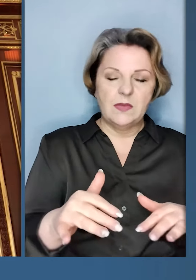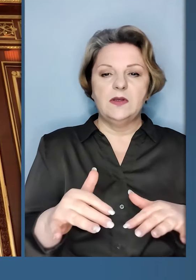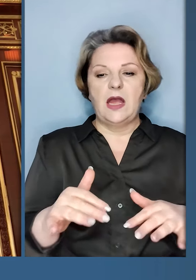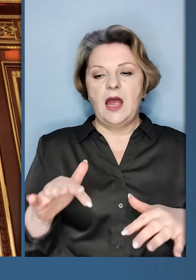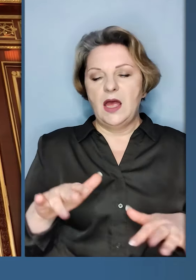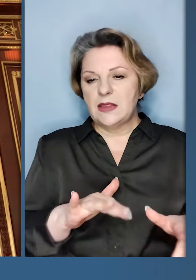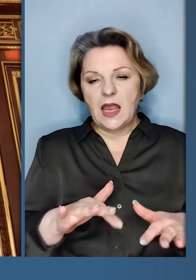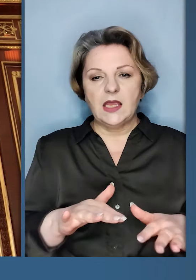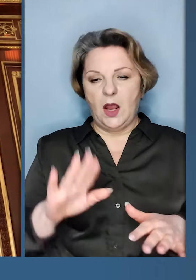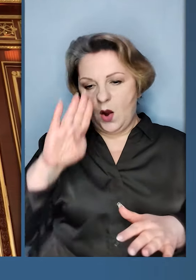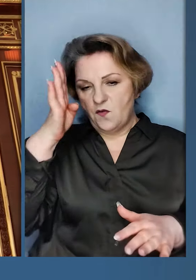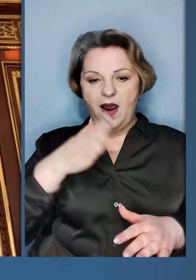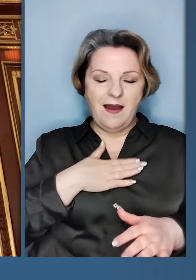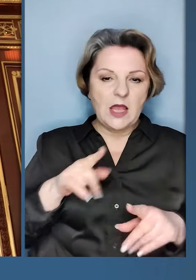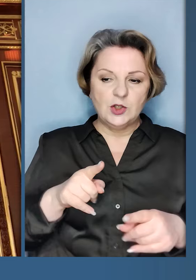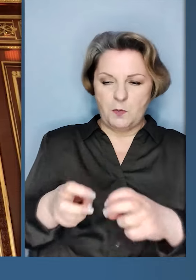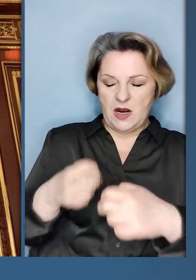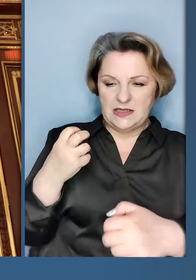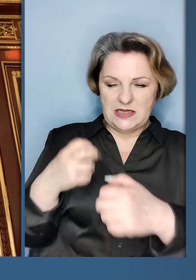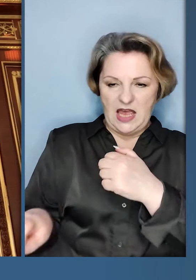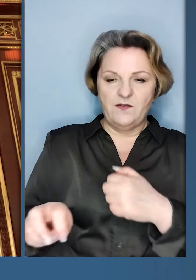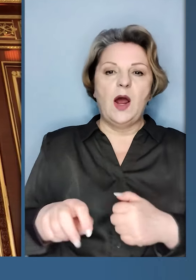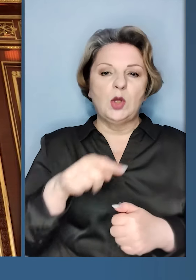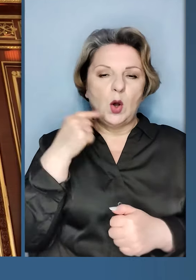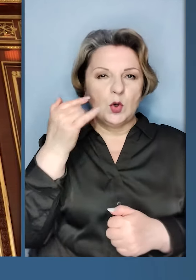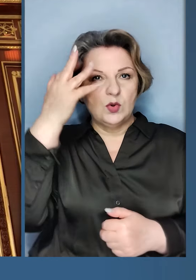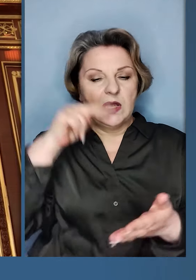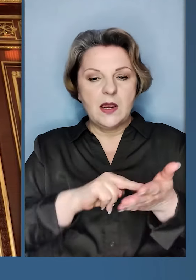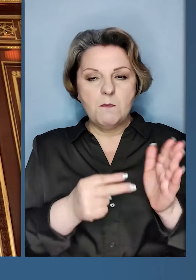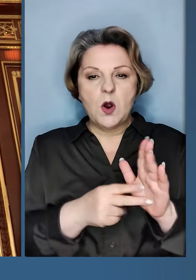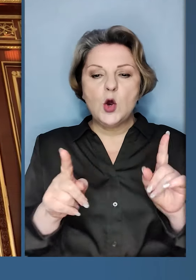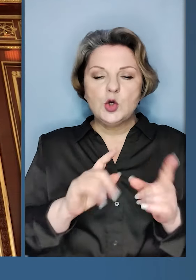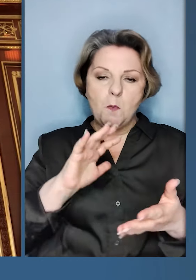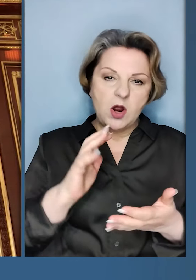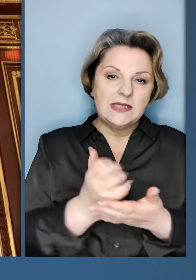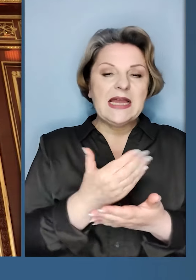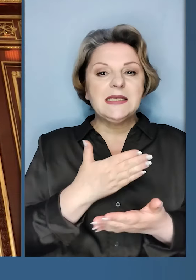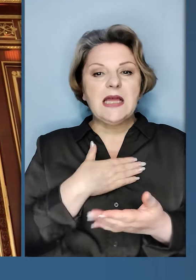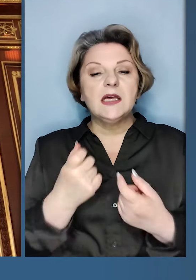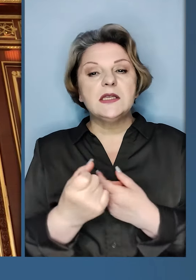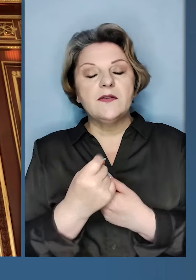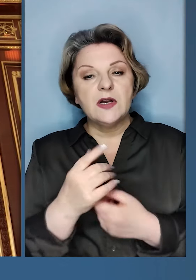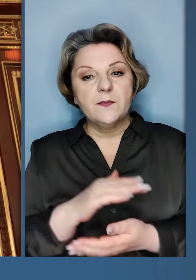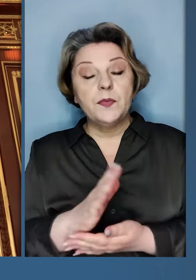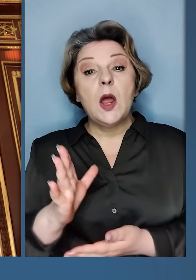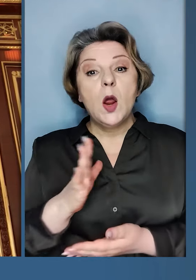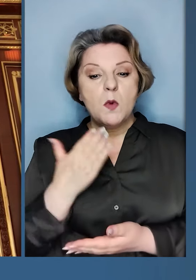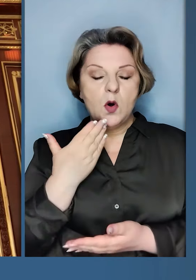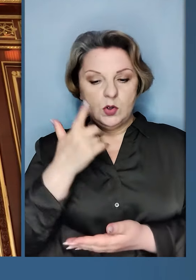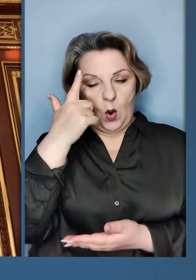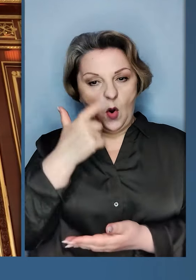окупанта і наших дій. І для того, щоб зірвати російські задуми, і для того, щоб досягти наших завдань,